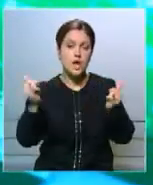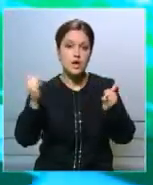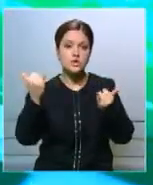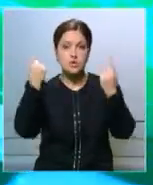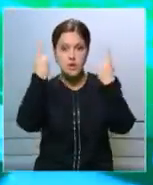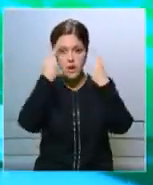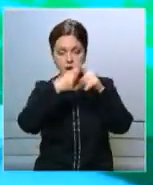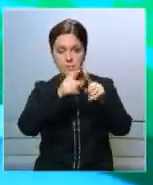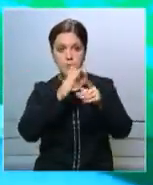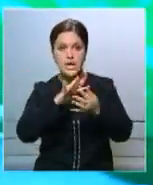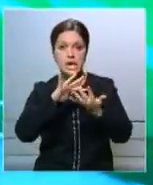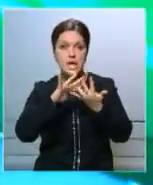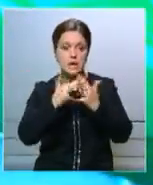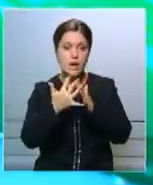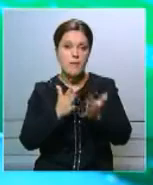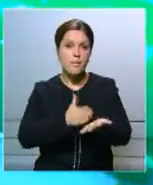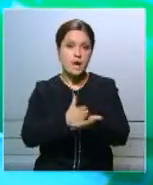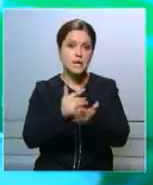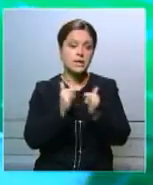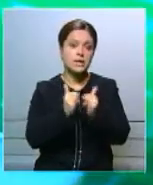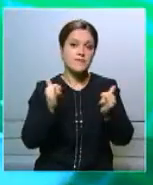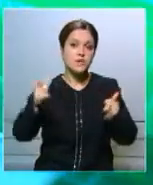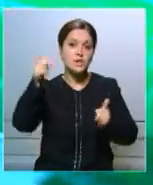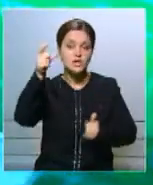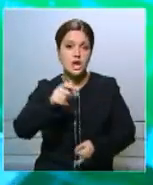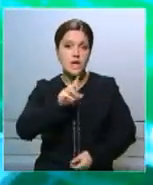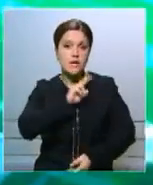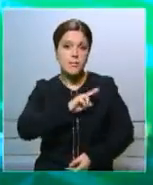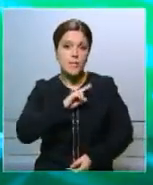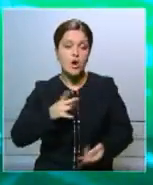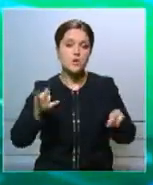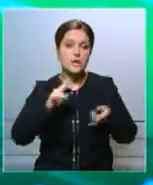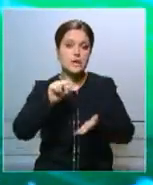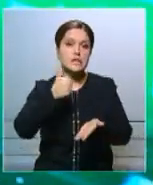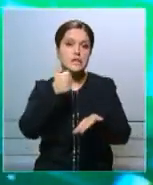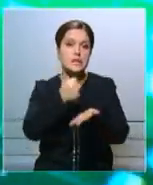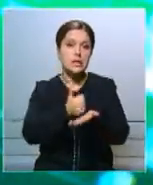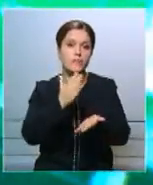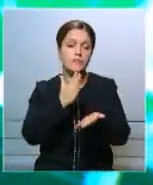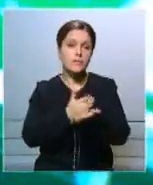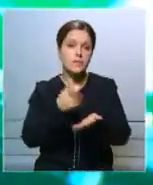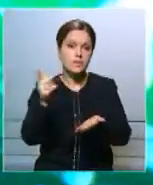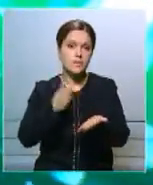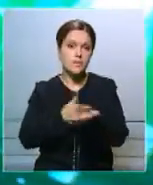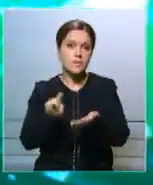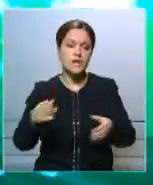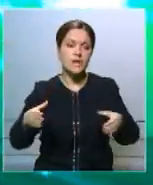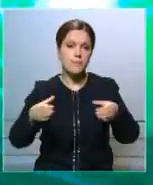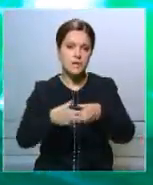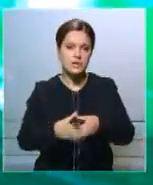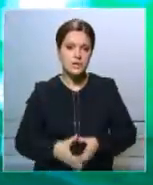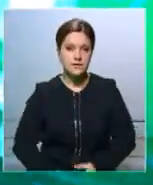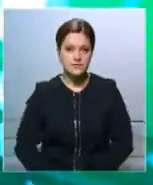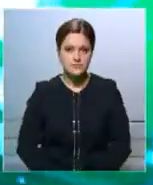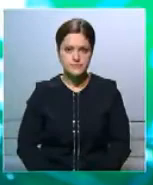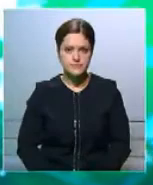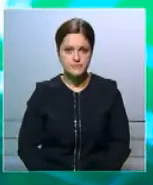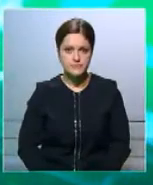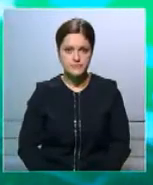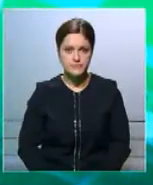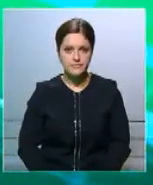инновационного потенциала аграрной политики и развитие человеческого капитала остается главным ориентиром для партии.